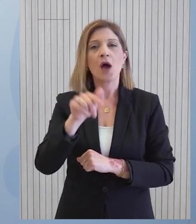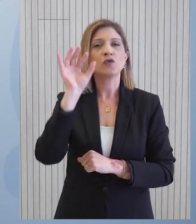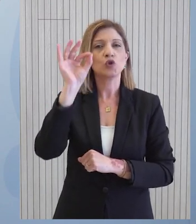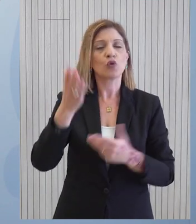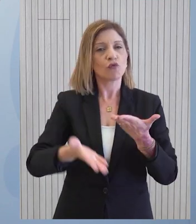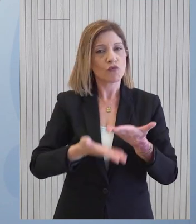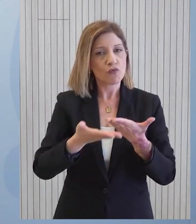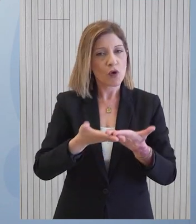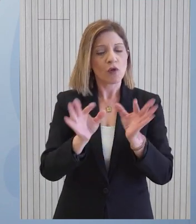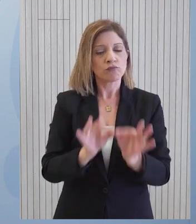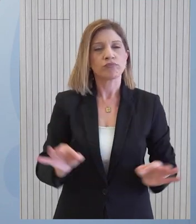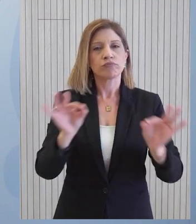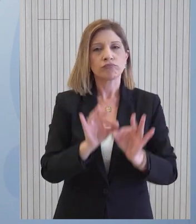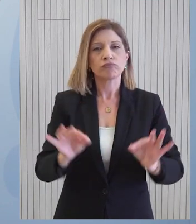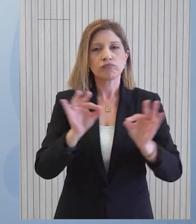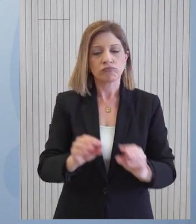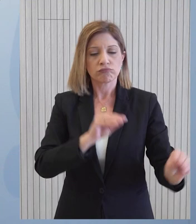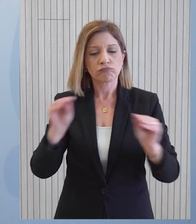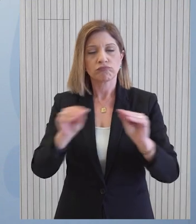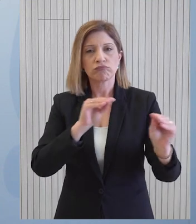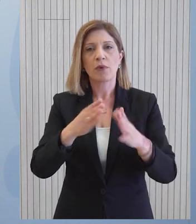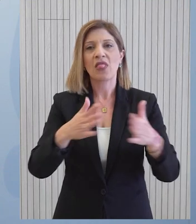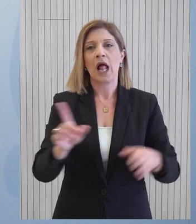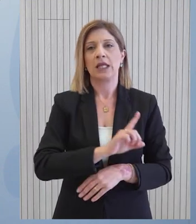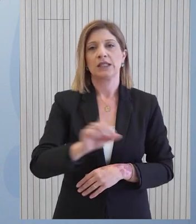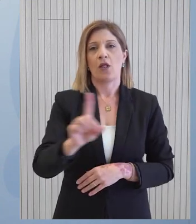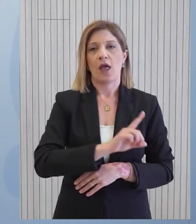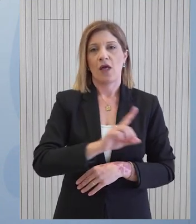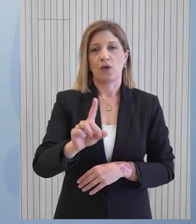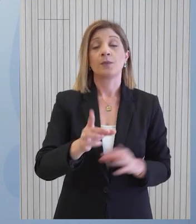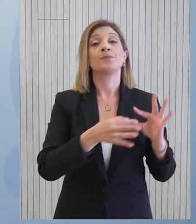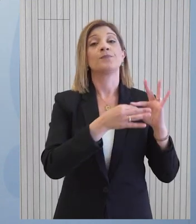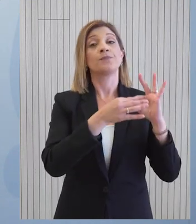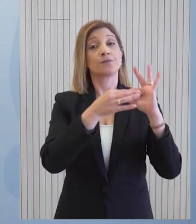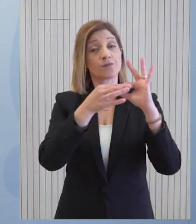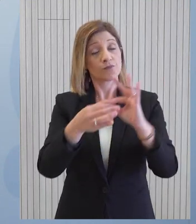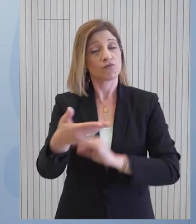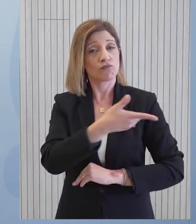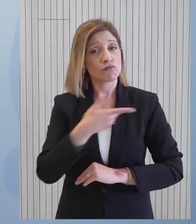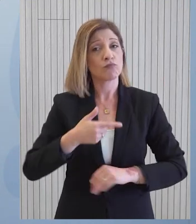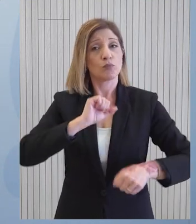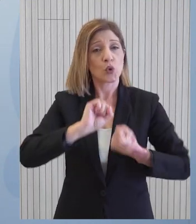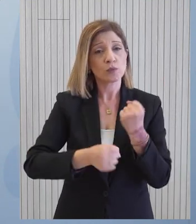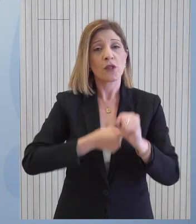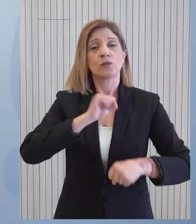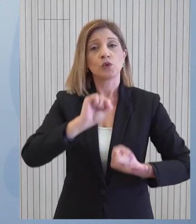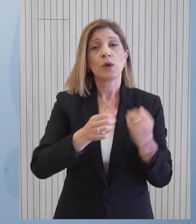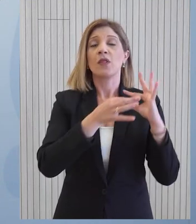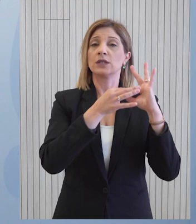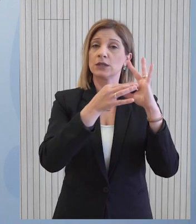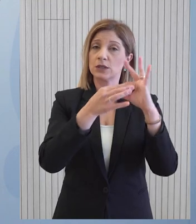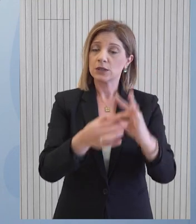το στάδιο της πλήρους επιχειρησιακής συστηματοποίησης του θαλάσσου διαδρόμου. Θα συνεχίσουμε με συνέπεια την προσπάθειά μας σε